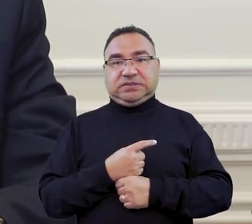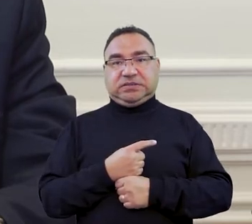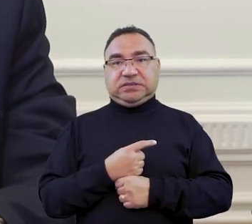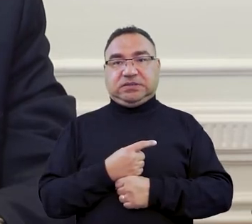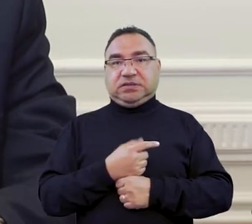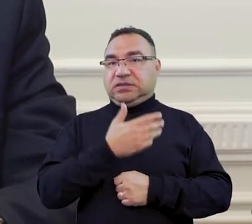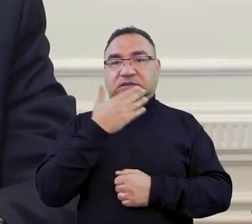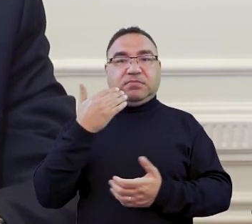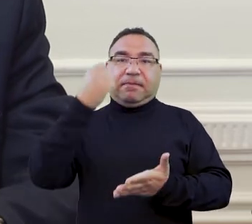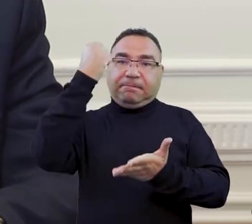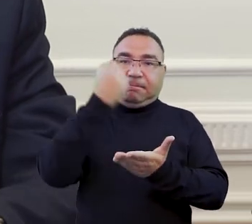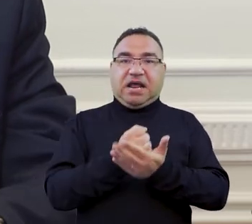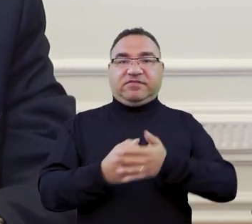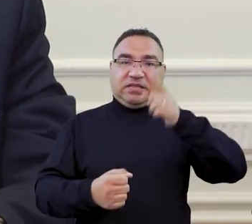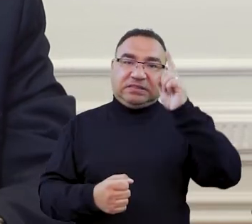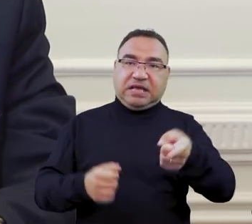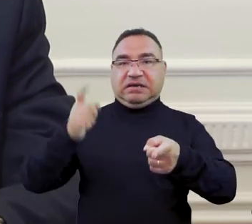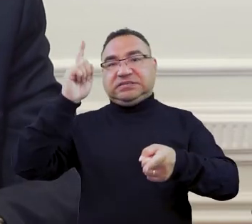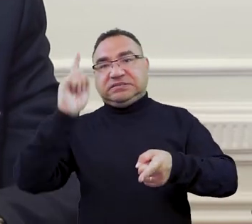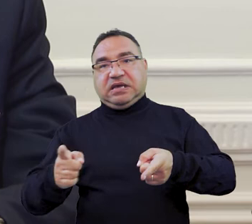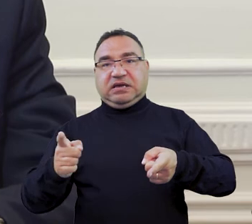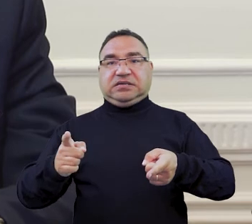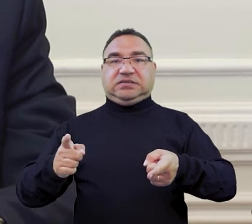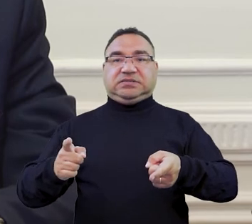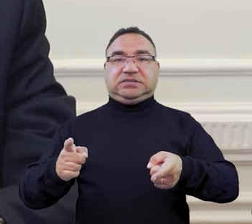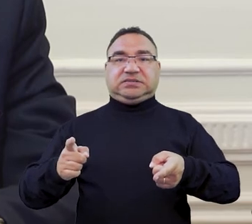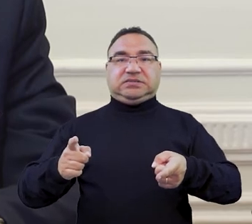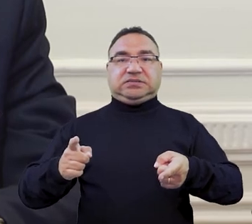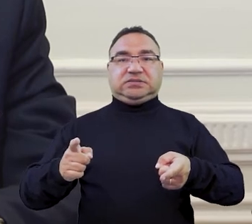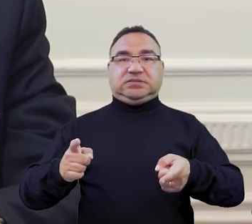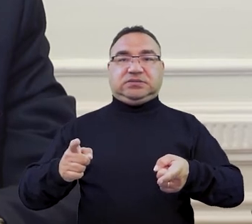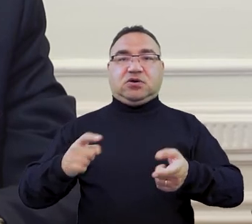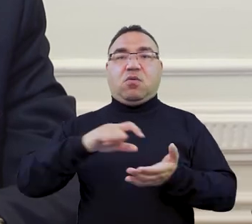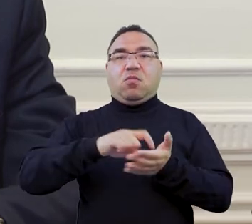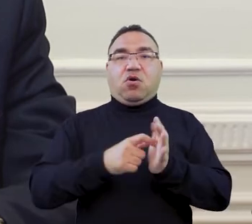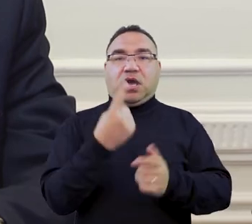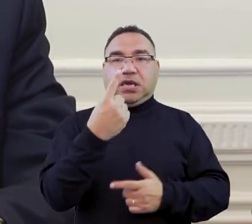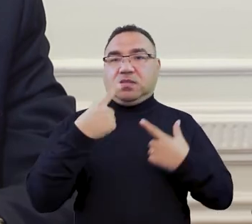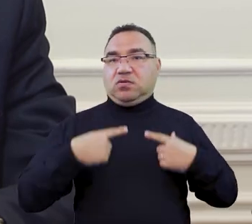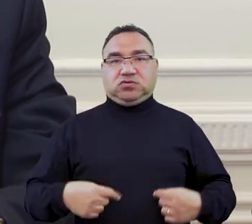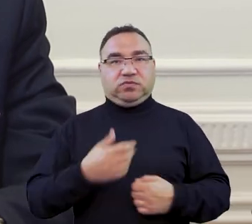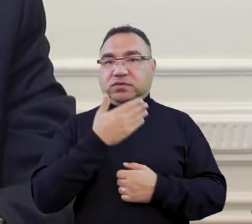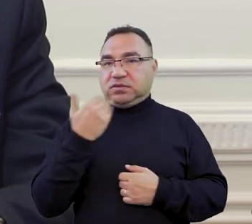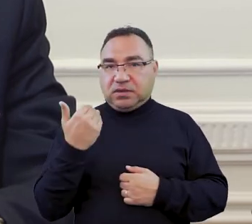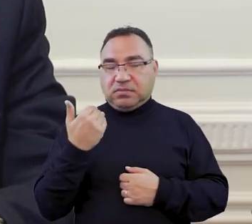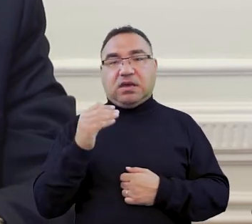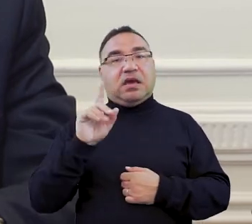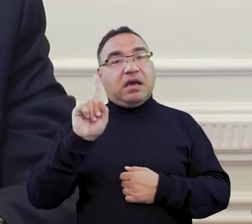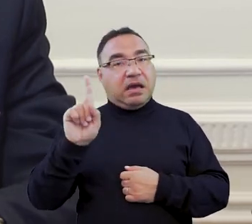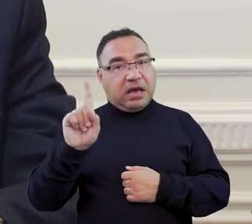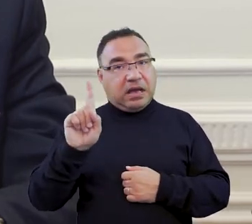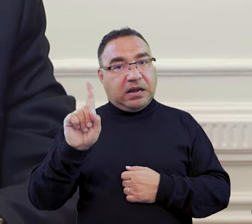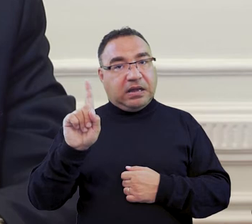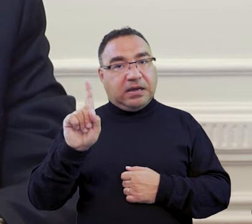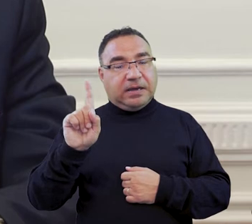takiego prawnego nakazu mówiącego o pokojach jednoosobowych, ale oczywiście